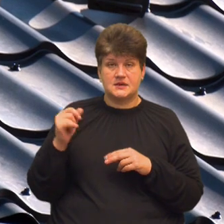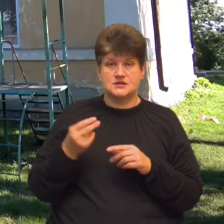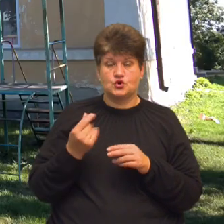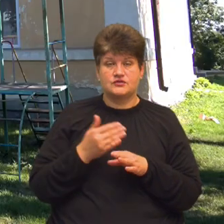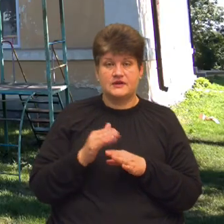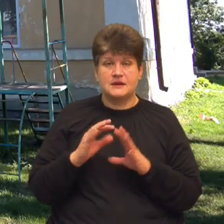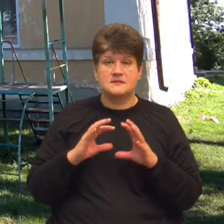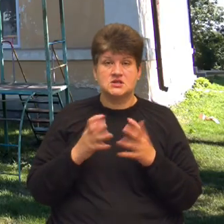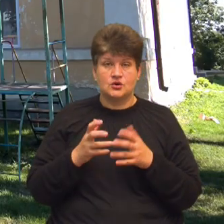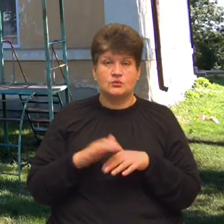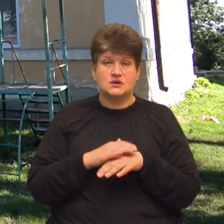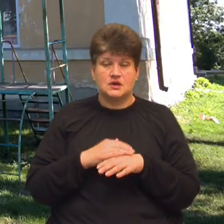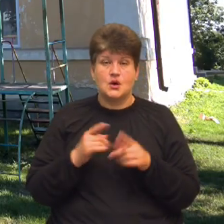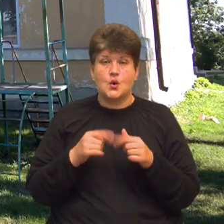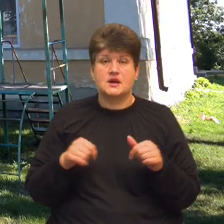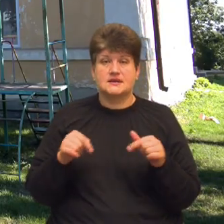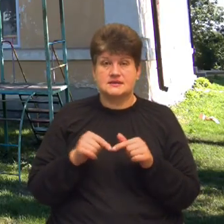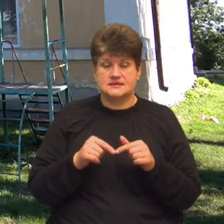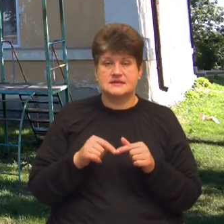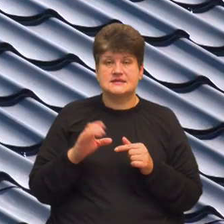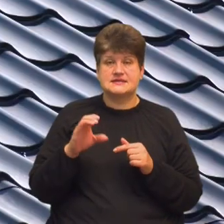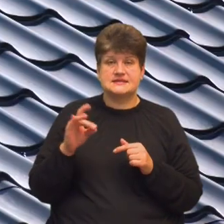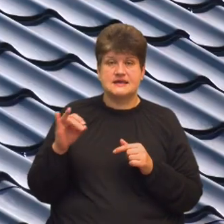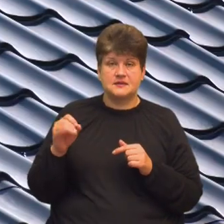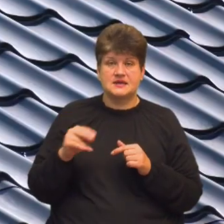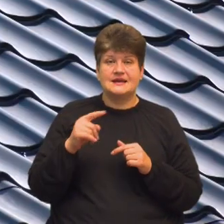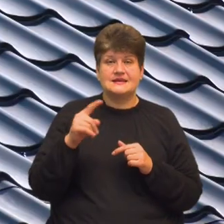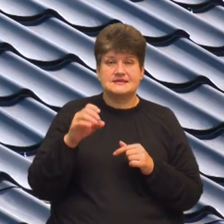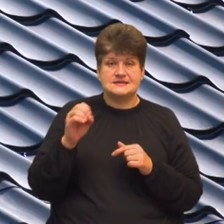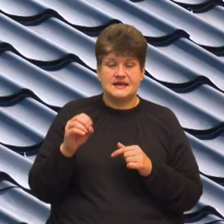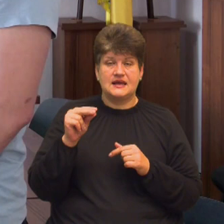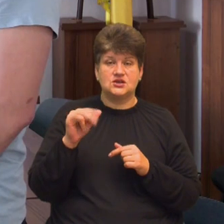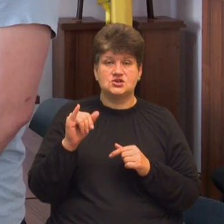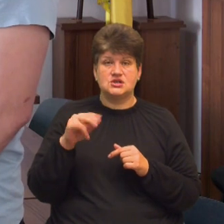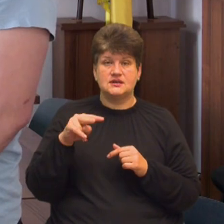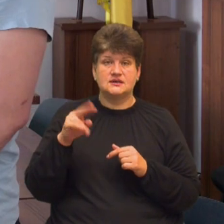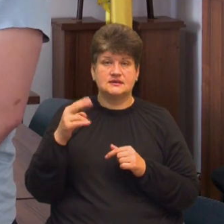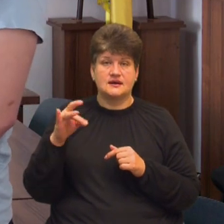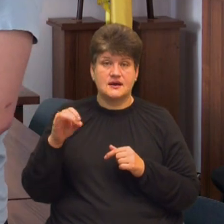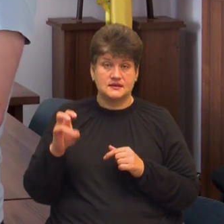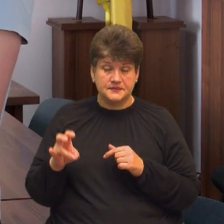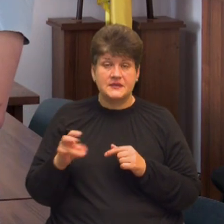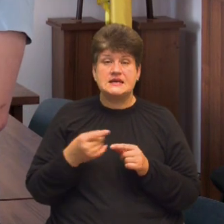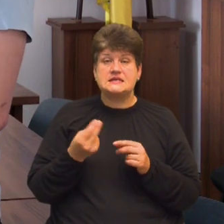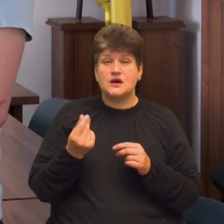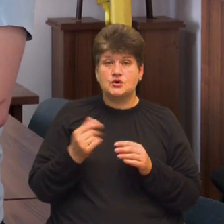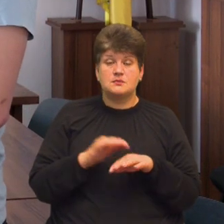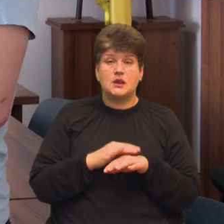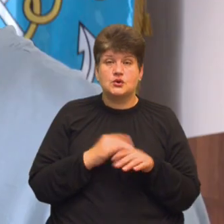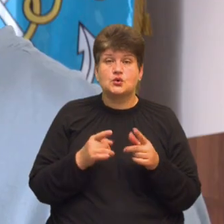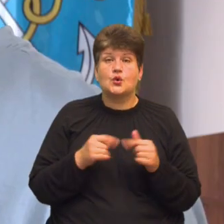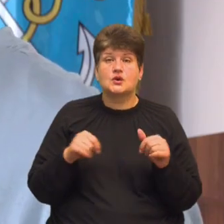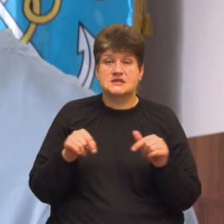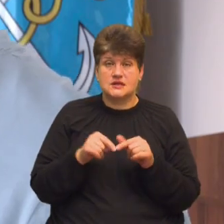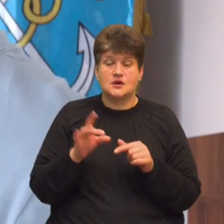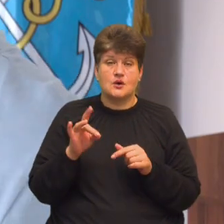міжнародна гуманітарна організація «Save the Children», розповідає Оксана Василик. За гроші благодійної організації «Рокада»